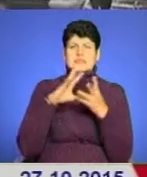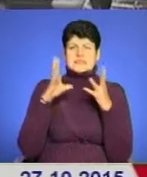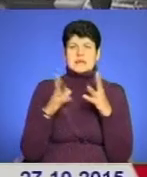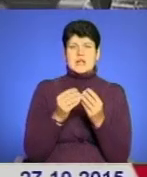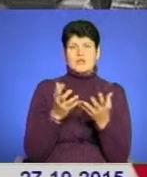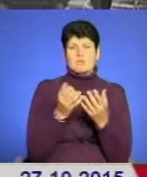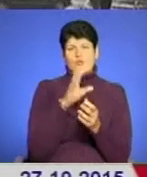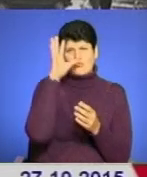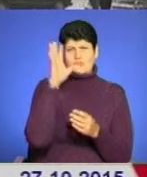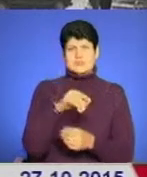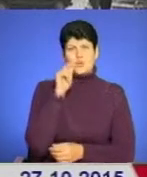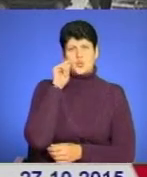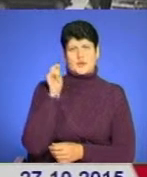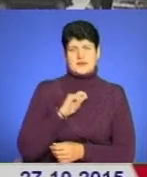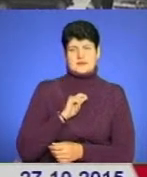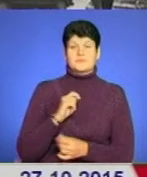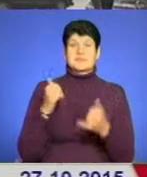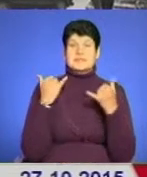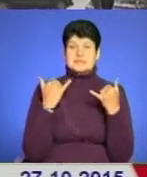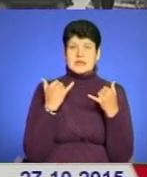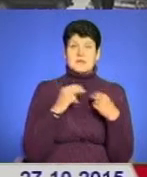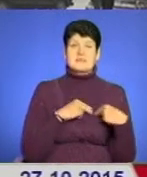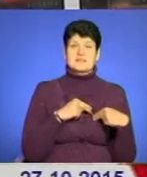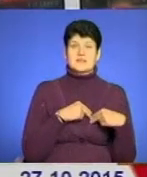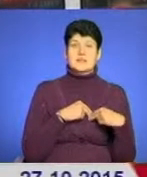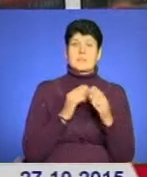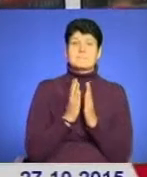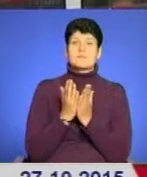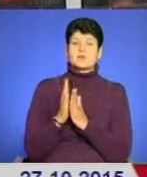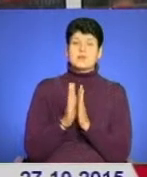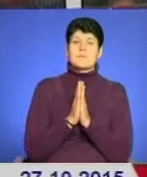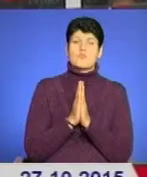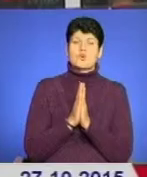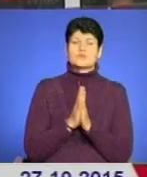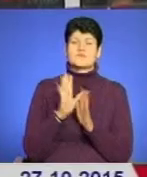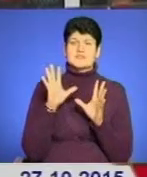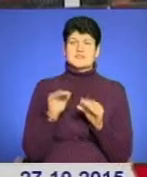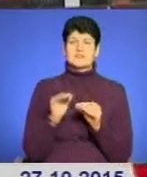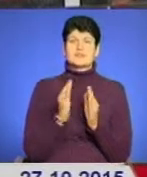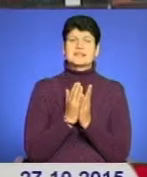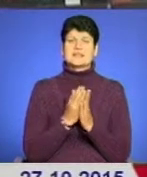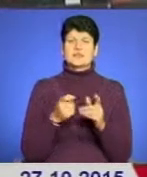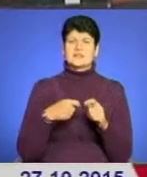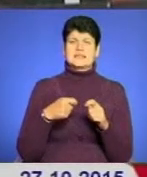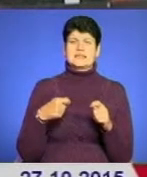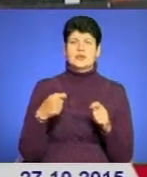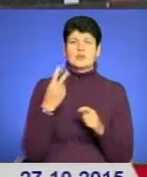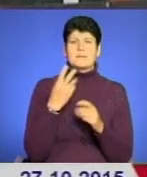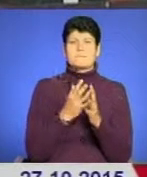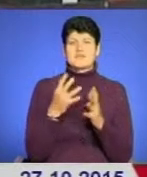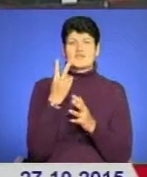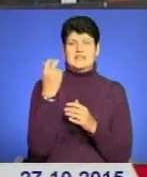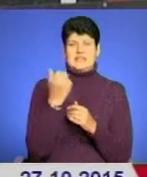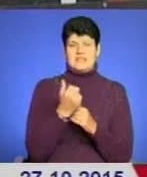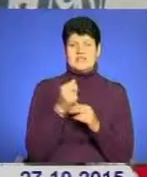прийнятим у всій Україні. Наразі працівники бібліотеки просять усіх, щоб книгу не затримували більше двох тижнів.